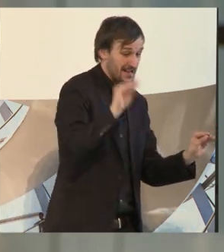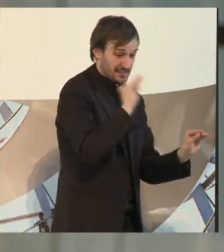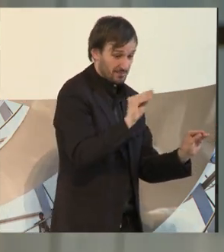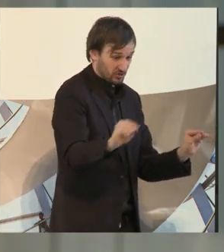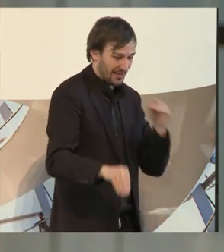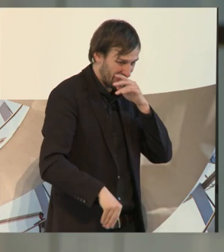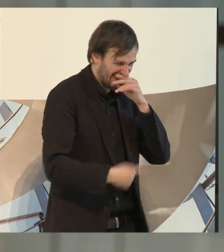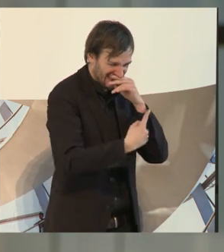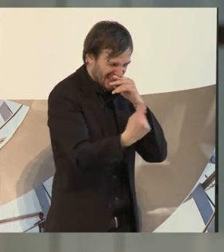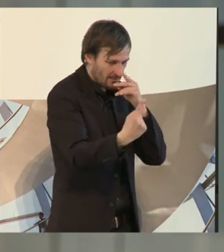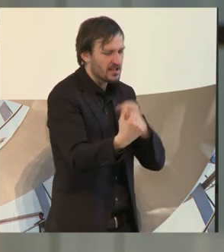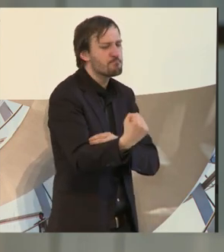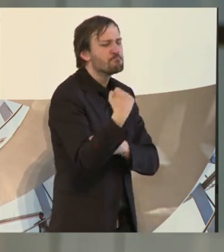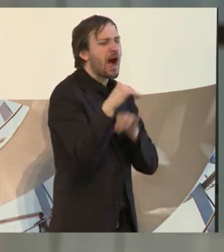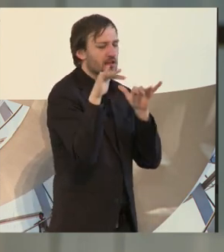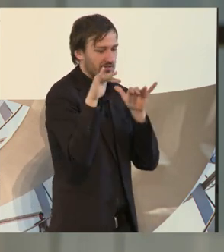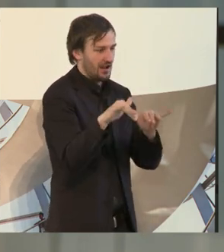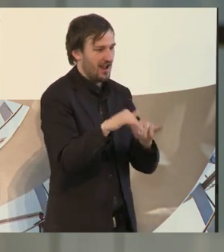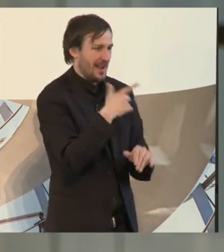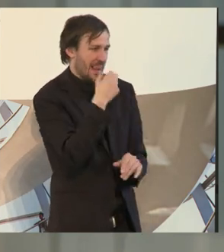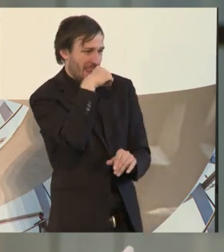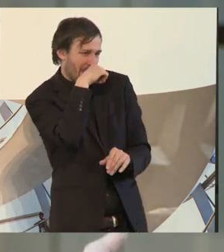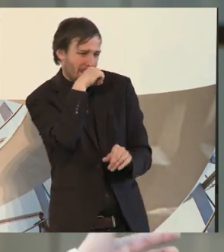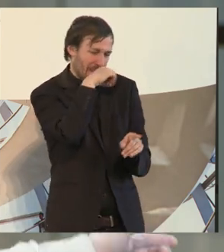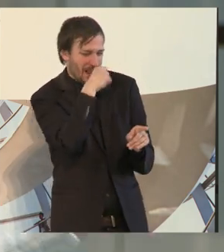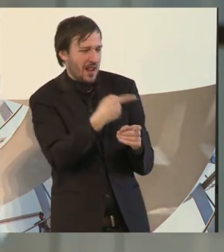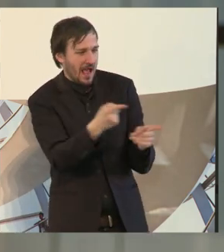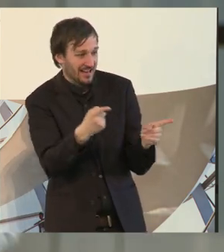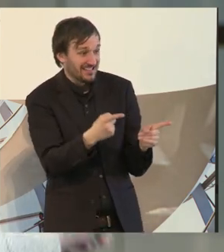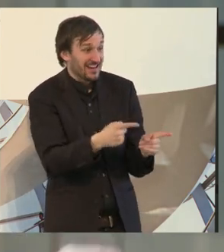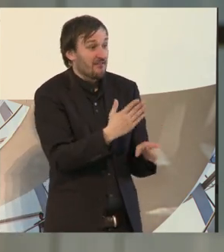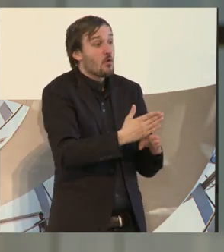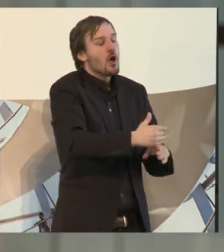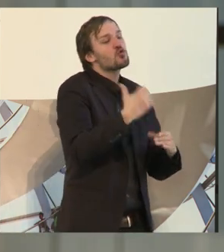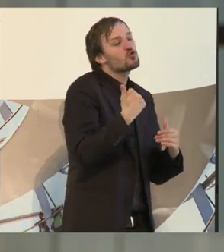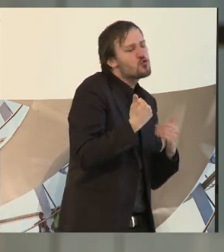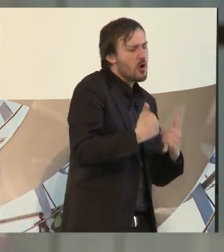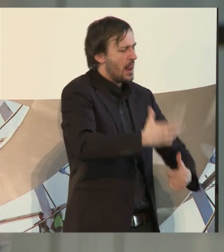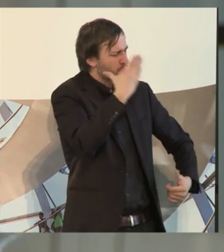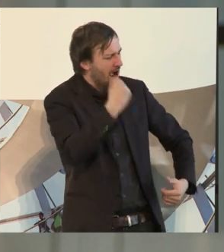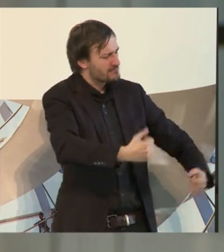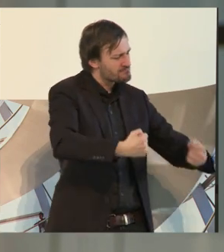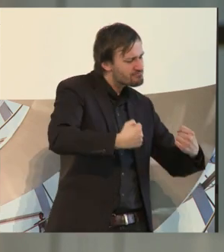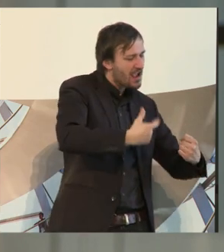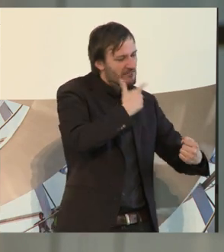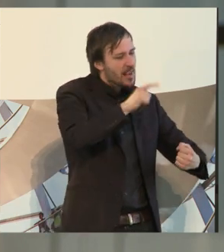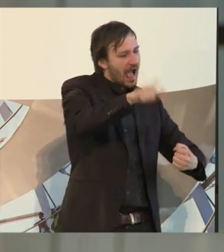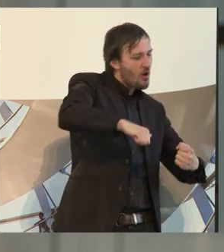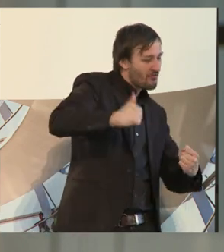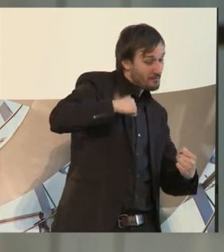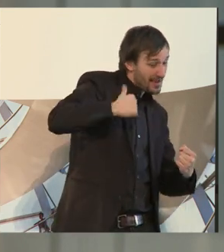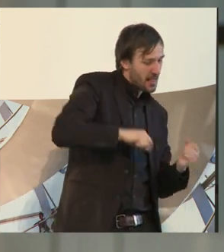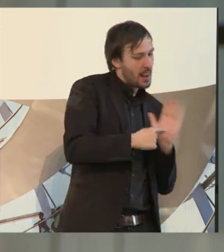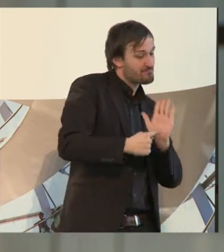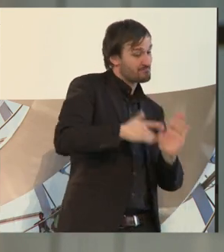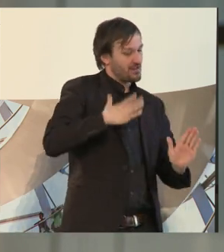was ihr für eine Macht habt. Dann kichern die rum. Ich sage, ja, die coolen Maka, die wollen alle euch Mädels gefallen und euch